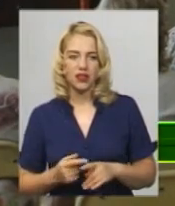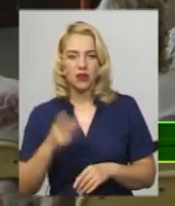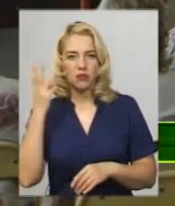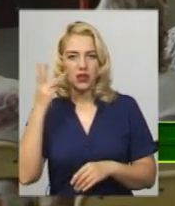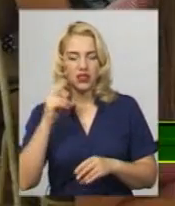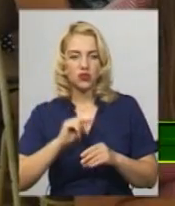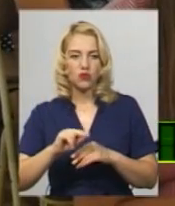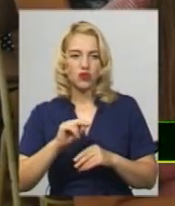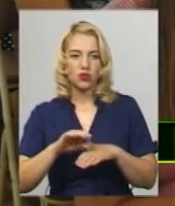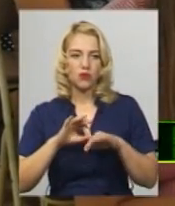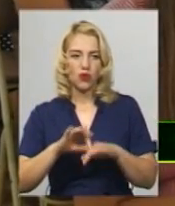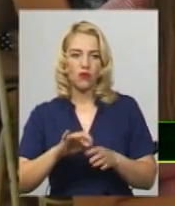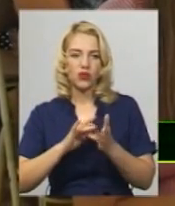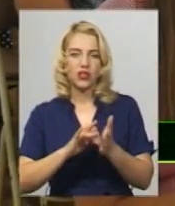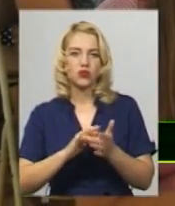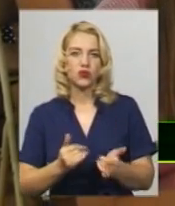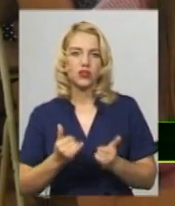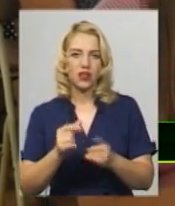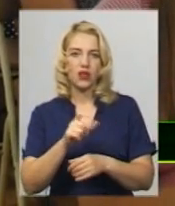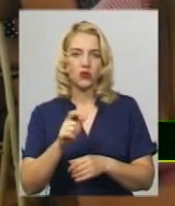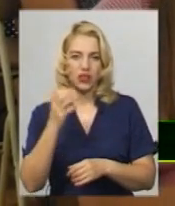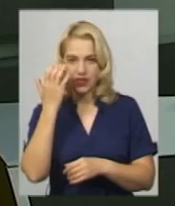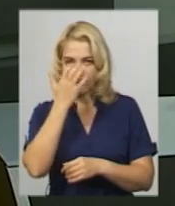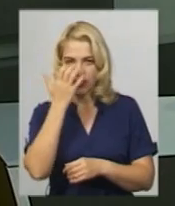вчили проводити екскурсії для людей з вадами зору.